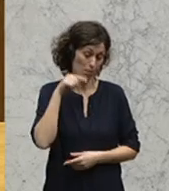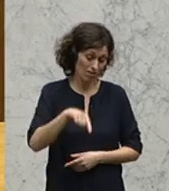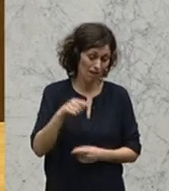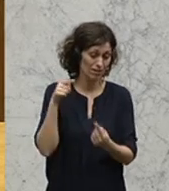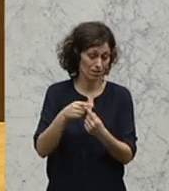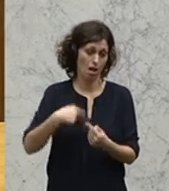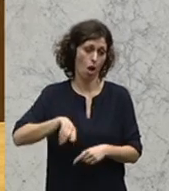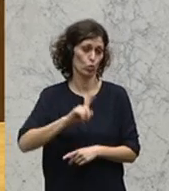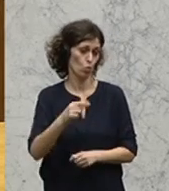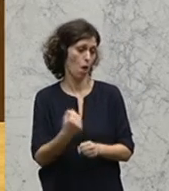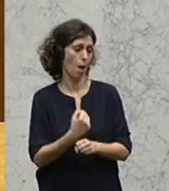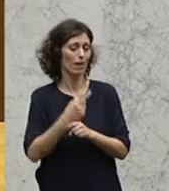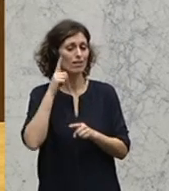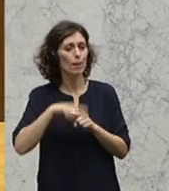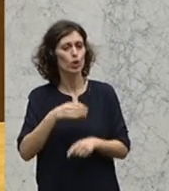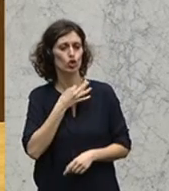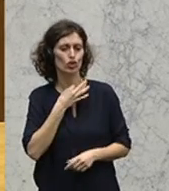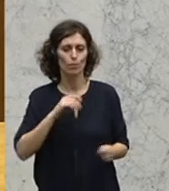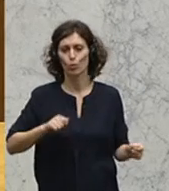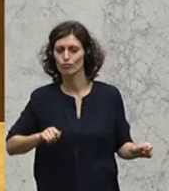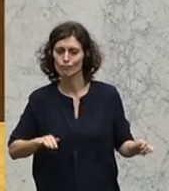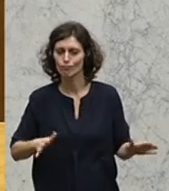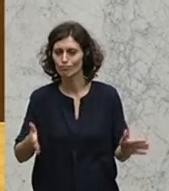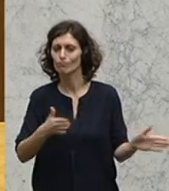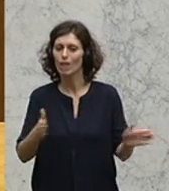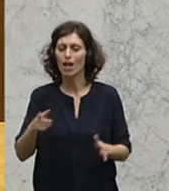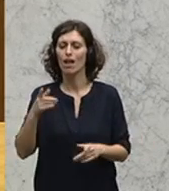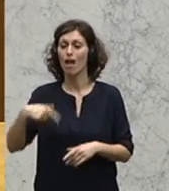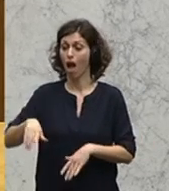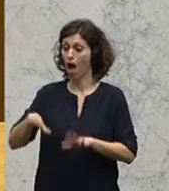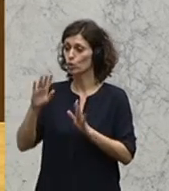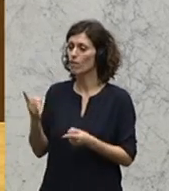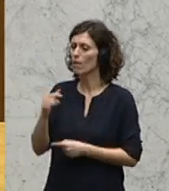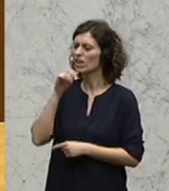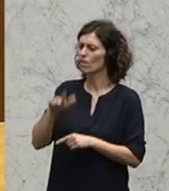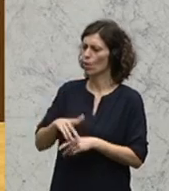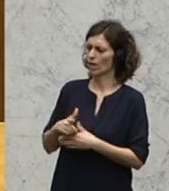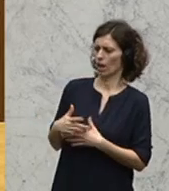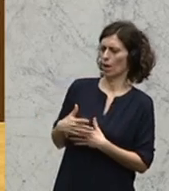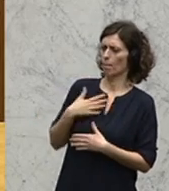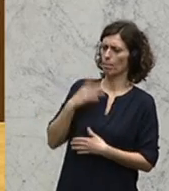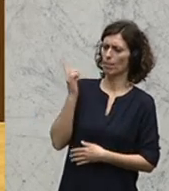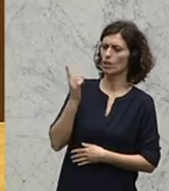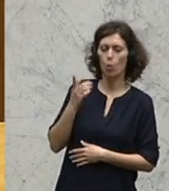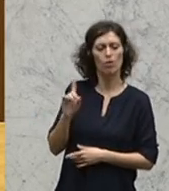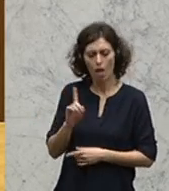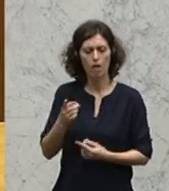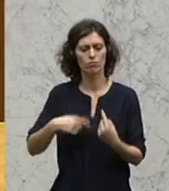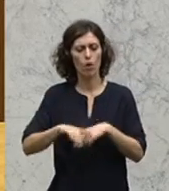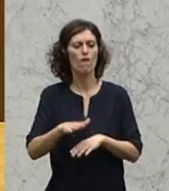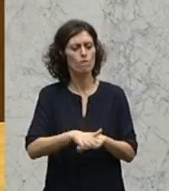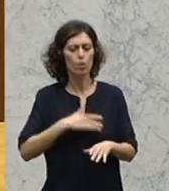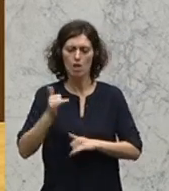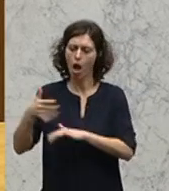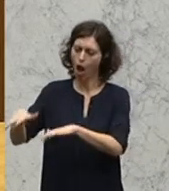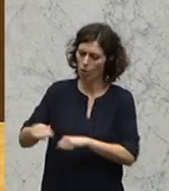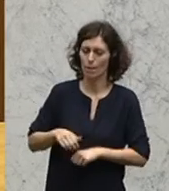arbeiten, dass wir diese Stimmung in diese Richtung bringen, dass man Asylwerberinnen nicht als Bedrohungen findet, sondern dass man sie einfach in den Gemeinden auch tatsächlich aufnimmt. Das